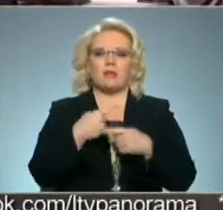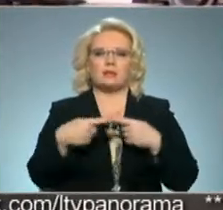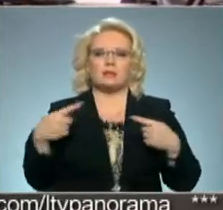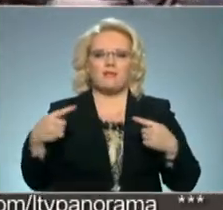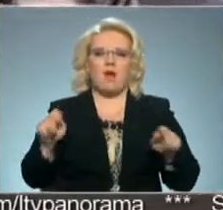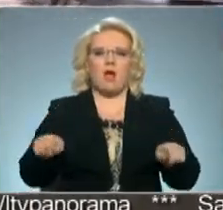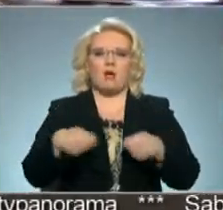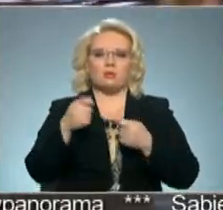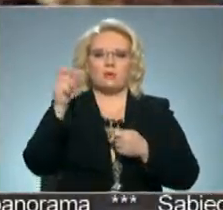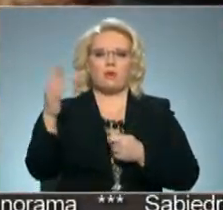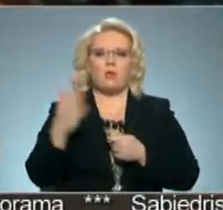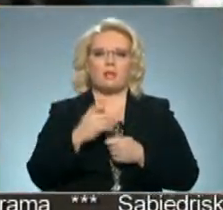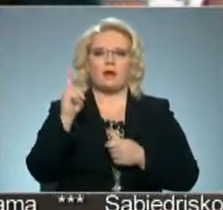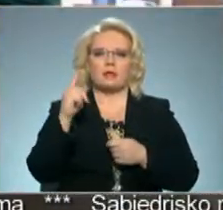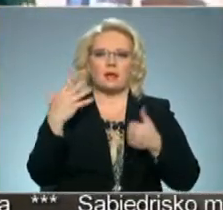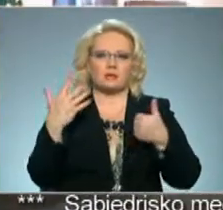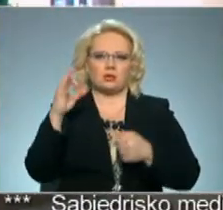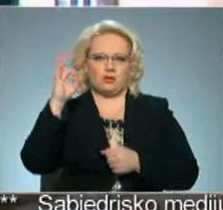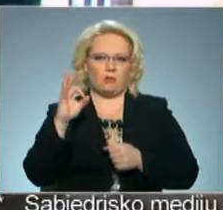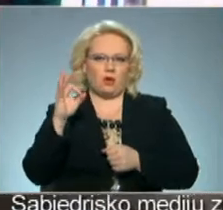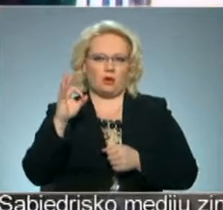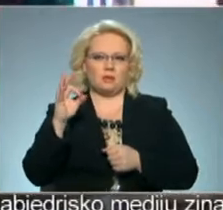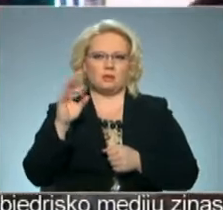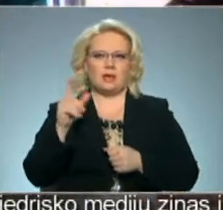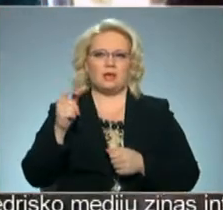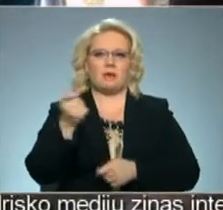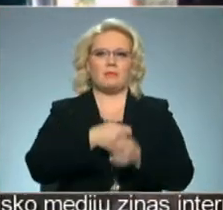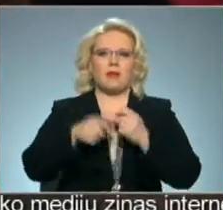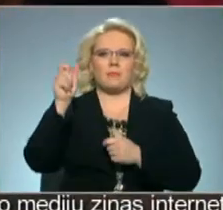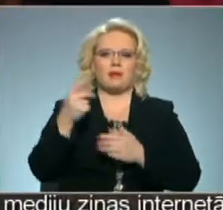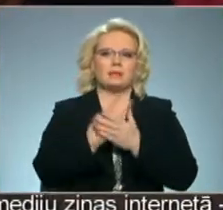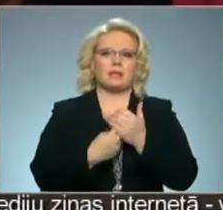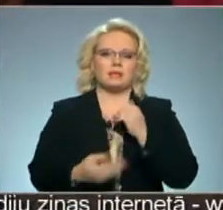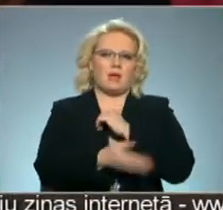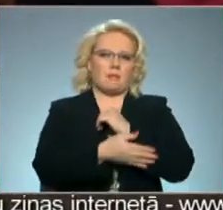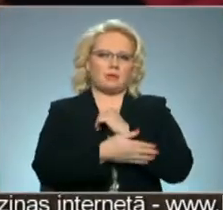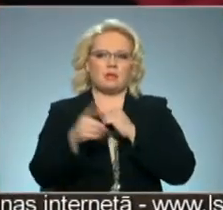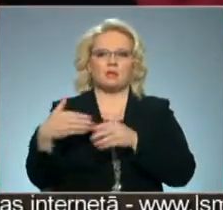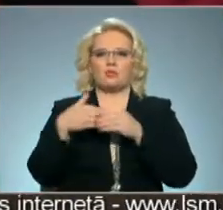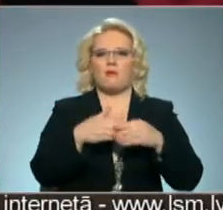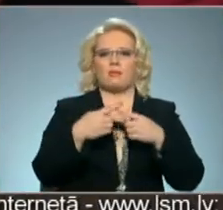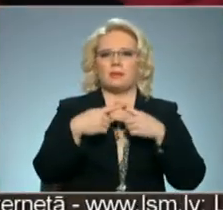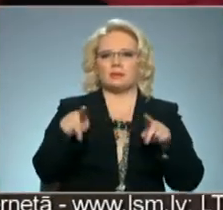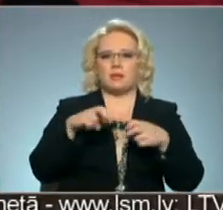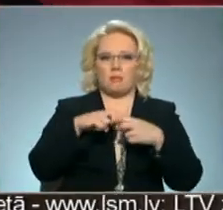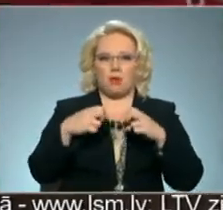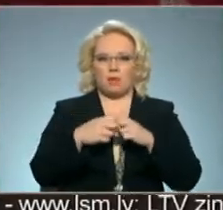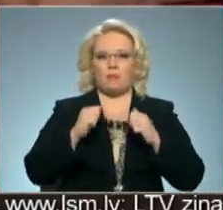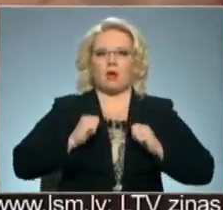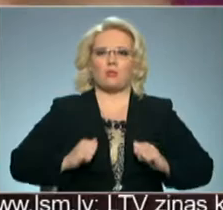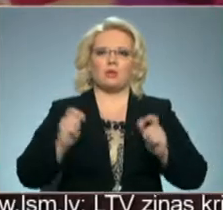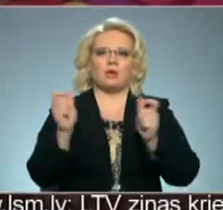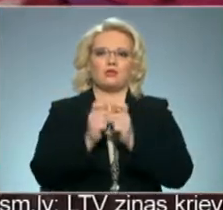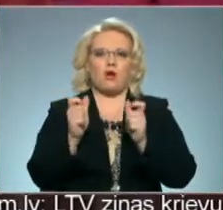audzētājiem nonāk vien 6%. Fermērs līkst nabadzībā. Tas noved pie citām problēmām. Par godīgu